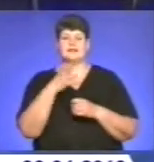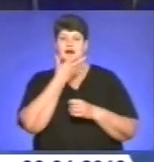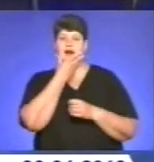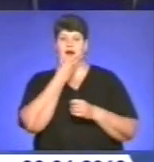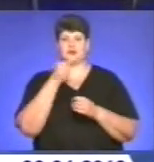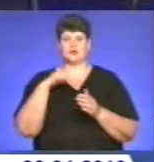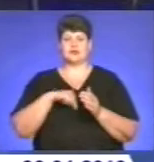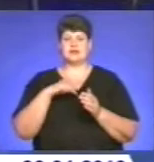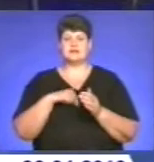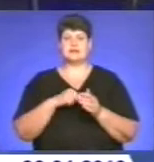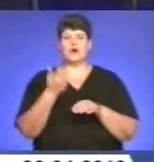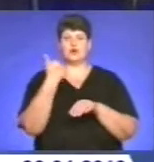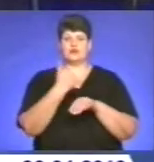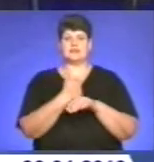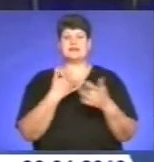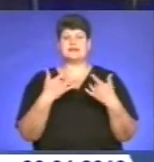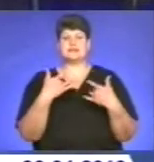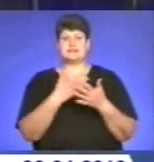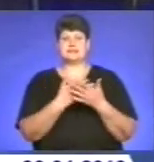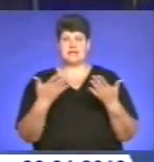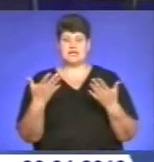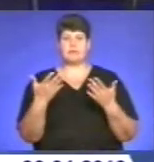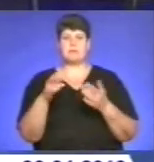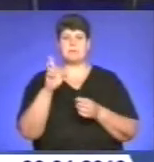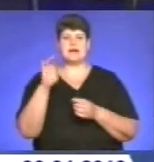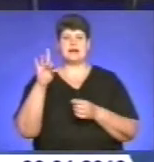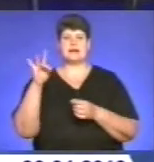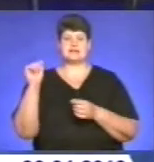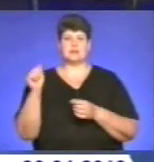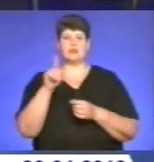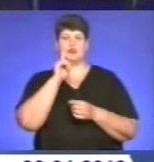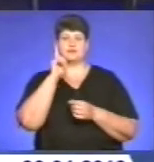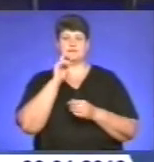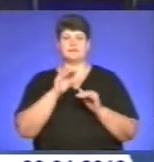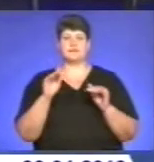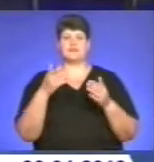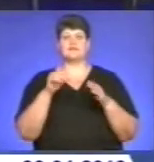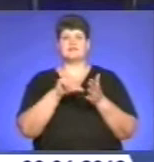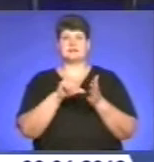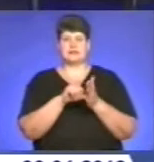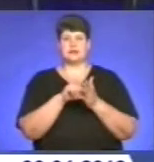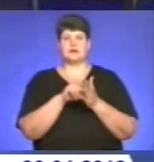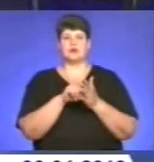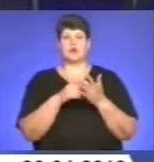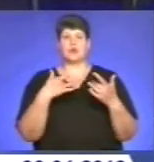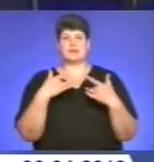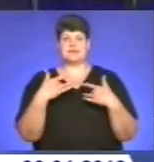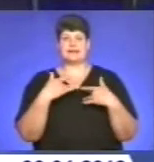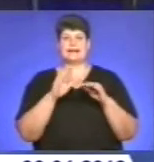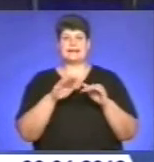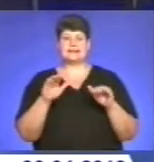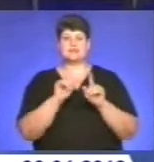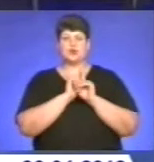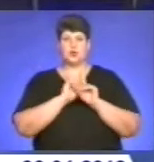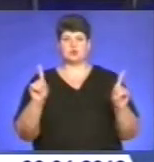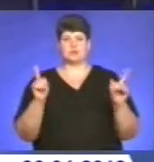На головній сцені міста у Палаці культури Березіль талановита юнь виступила із весняним концертом для дітей із особливими